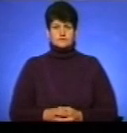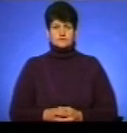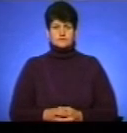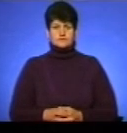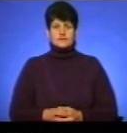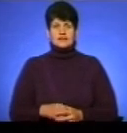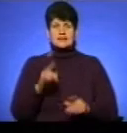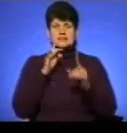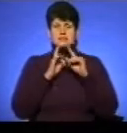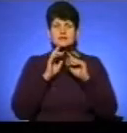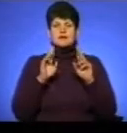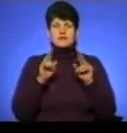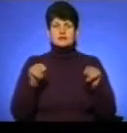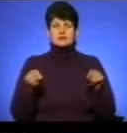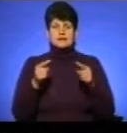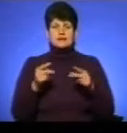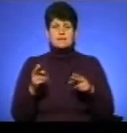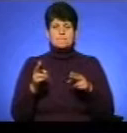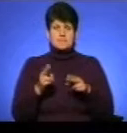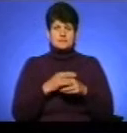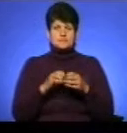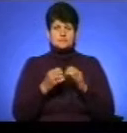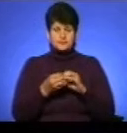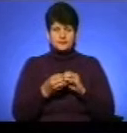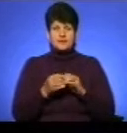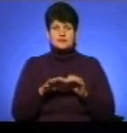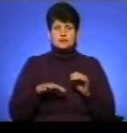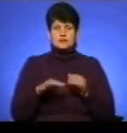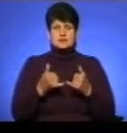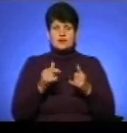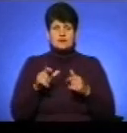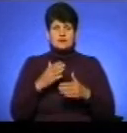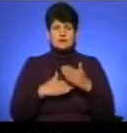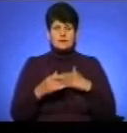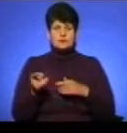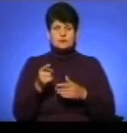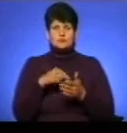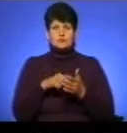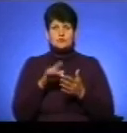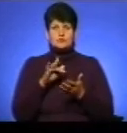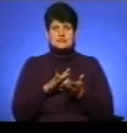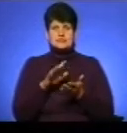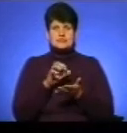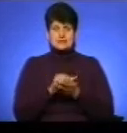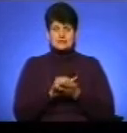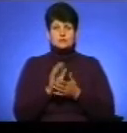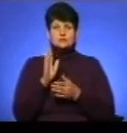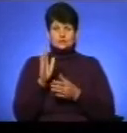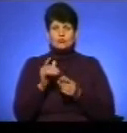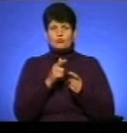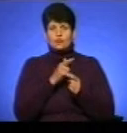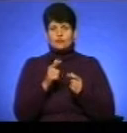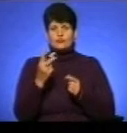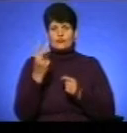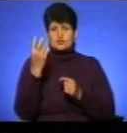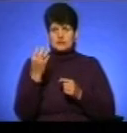Семінар «Як створити безбар'єрне середовище для людей з інвалідністю» в Тернопільському обласному центрі зайнятості відбуватиметься упродовж